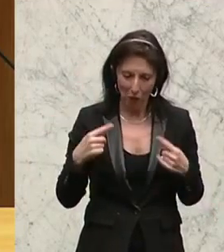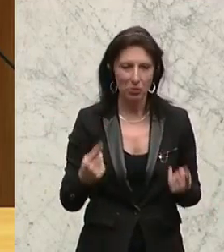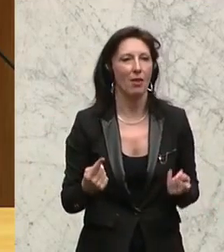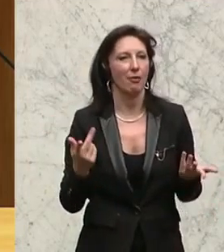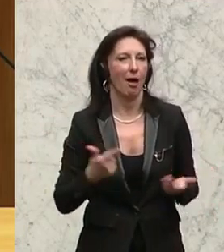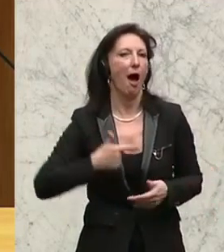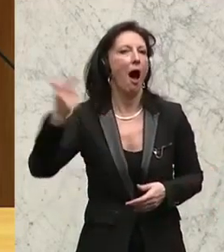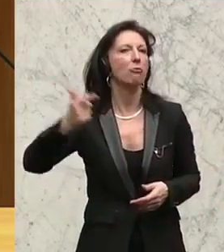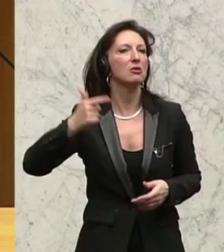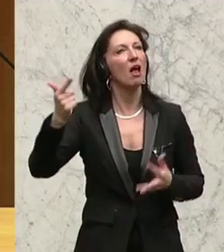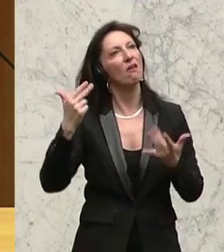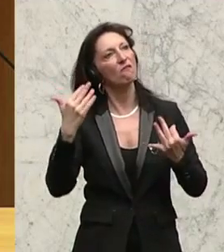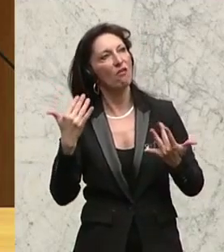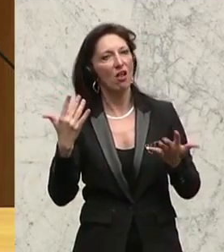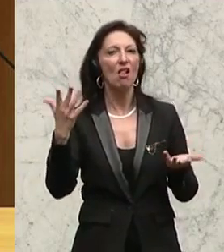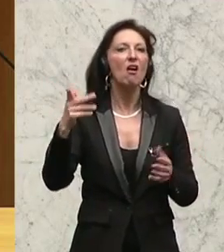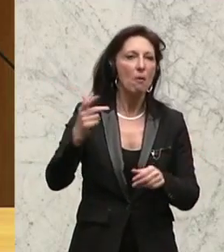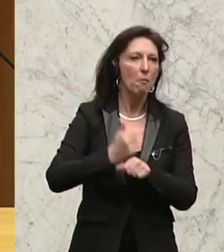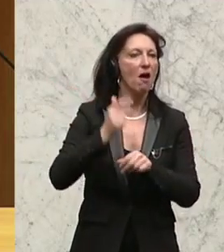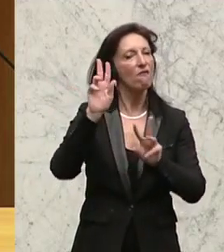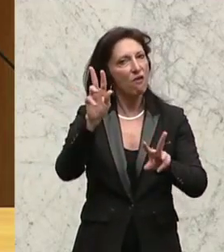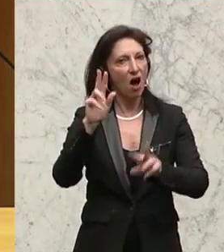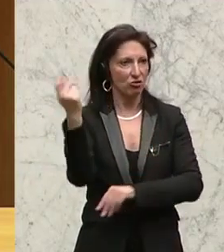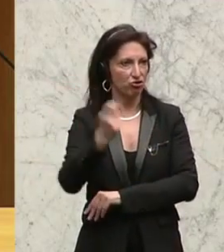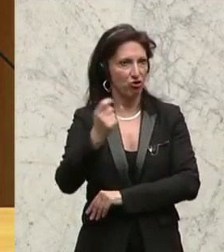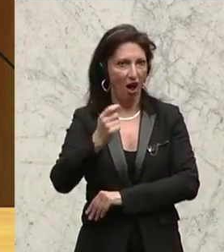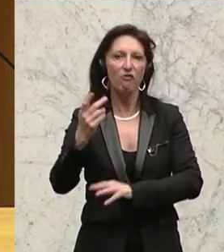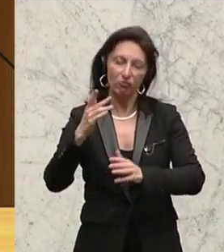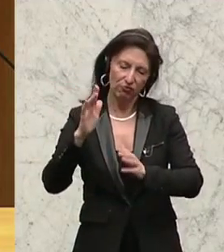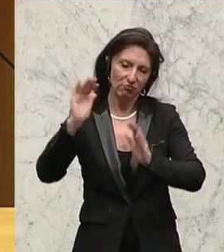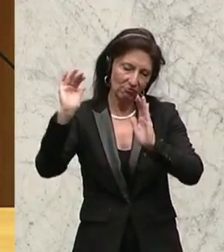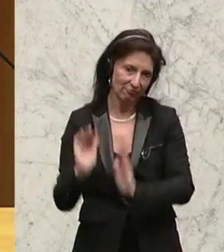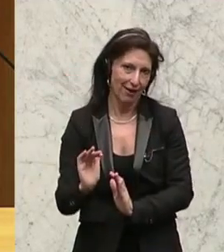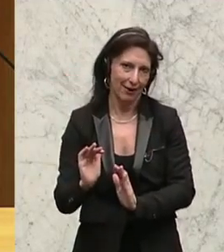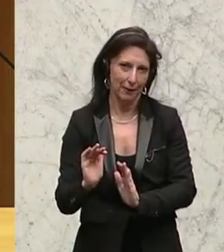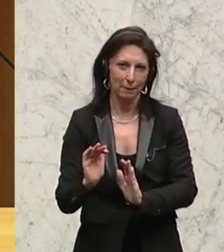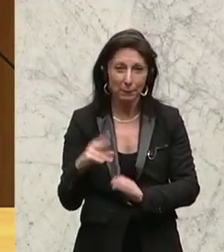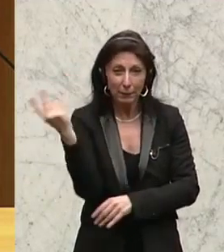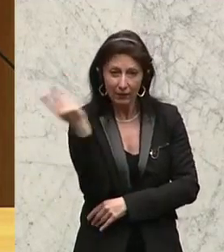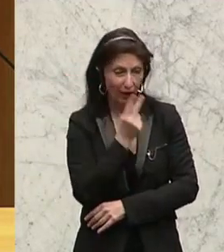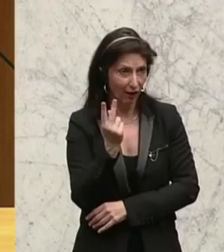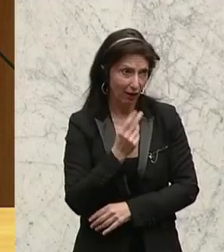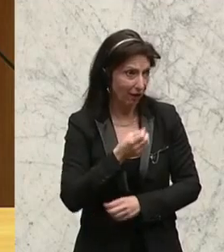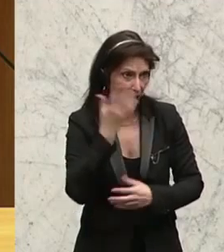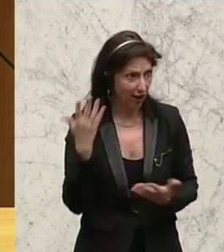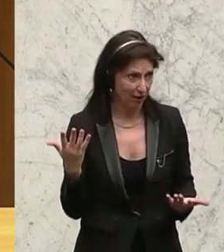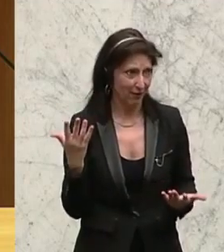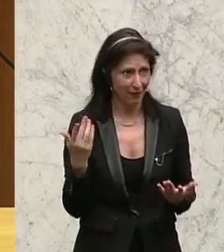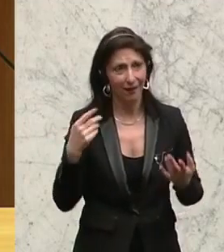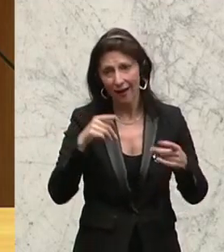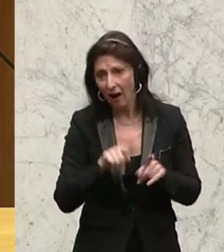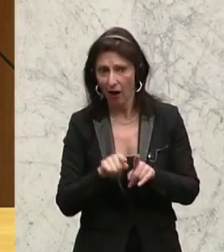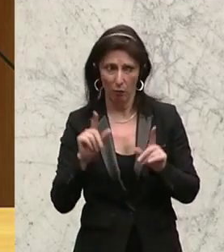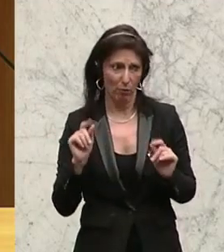von Ausländerinnen und Ausländern und Straftaten deutlich senken. Natürlich bedeutet das auch, dass